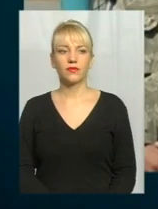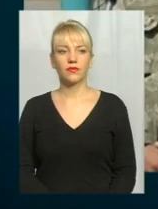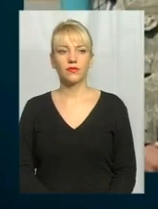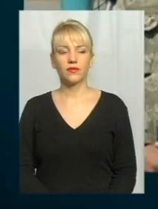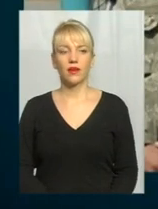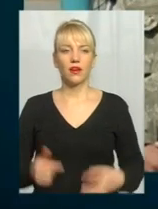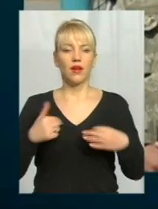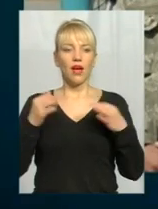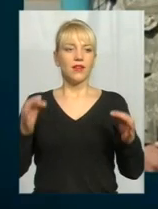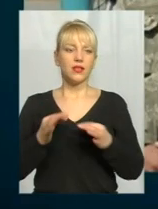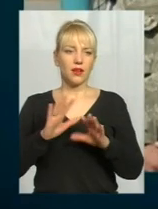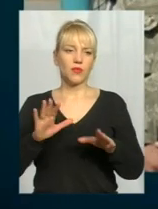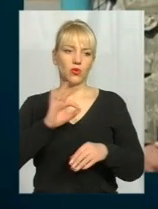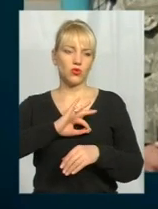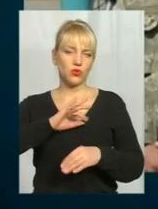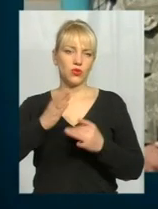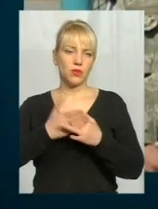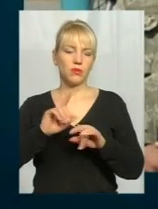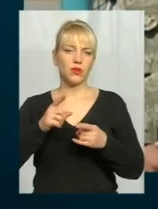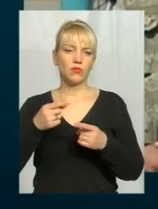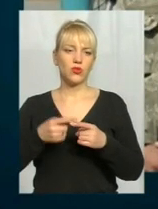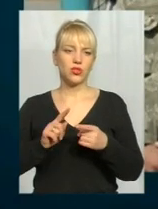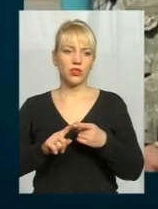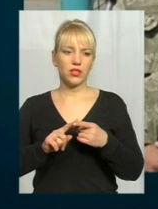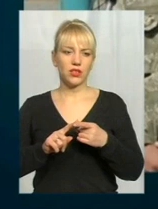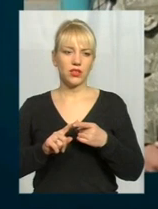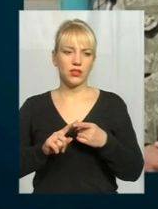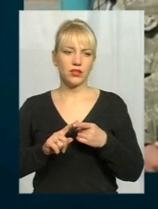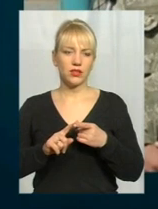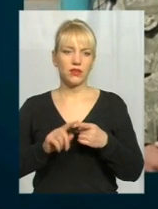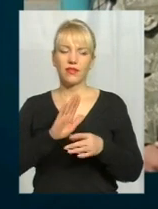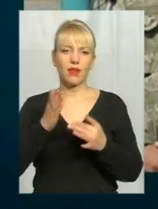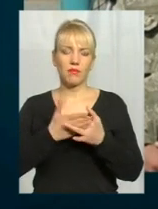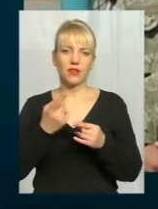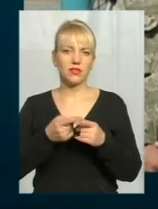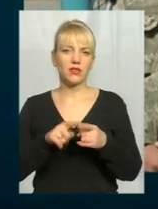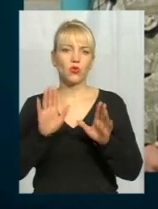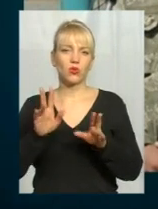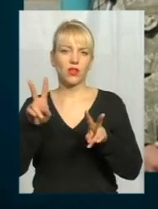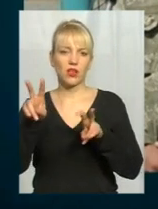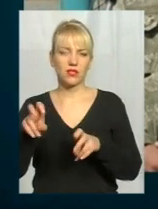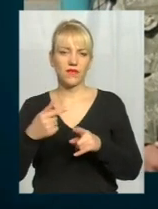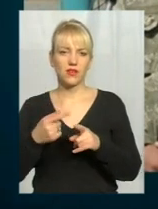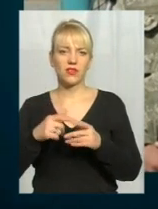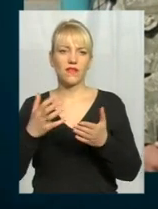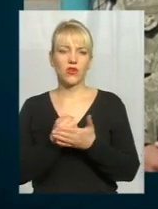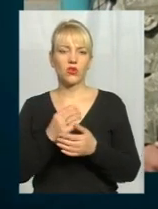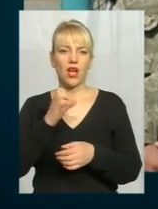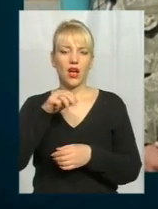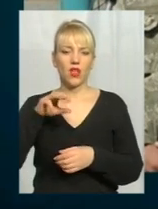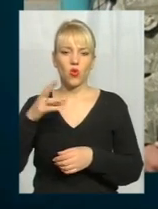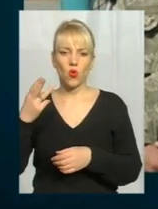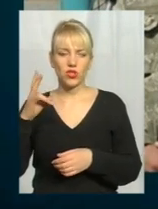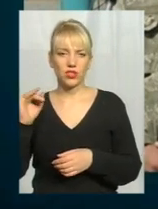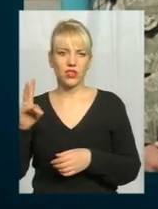Вже ніяк ми не користують. Бо тому, що це від пільги, а воно, яке названня. Отак виходить, ж пільга для оточників, де всі